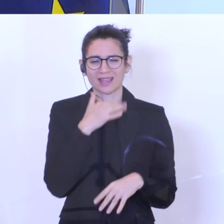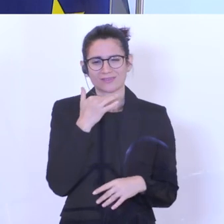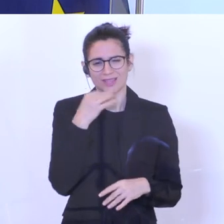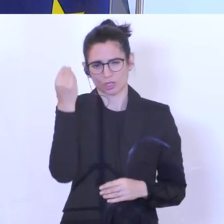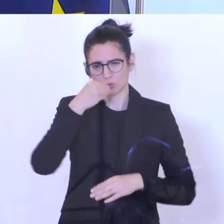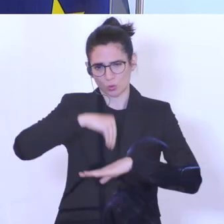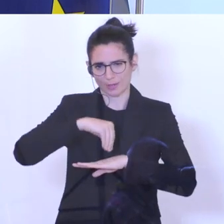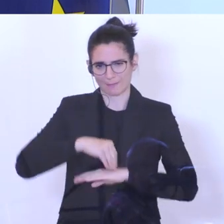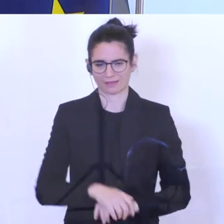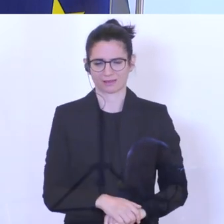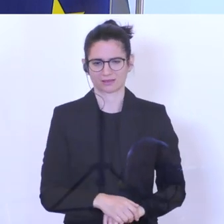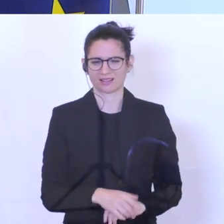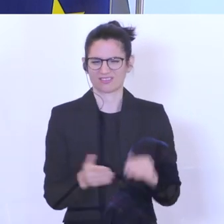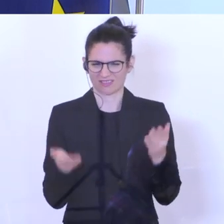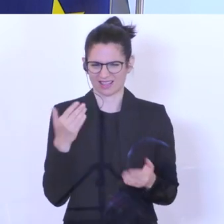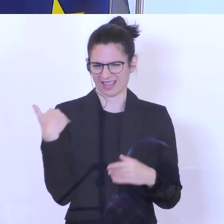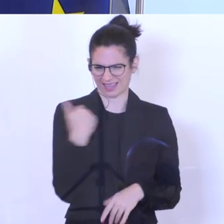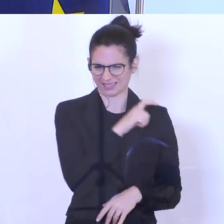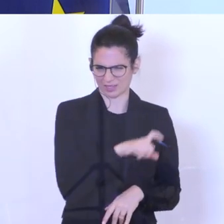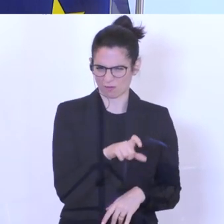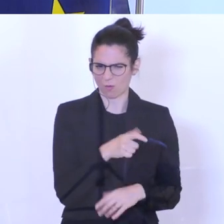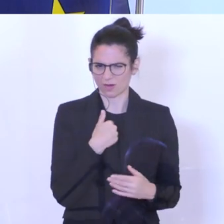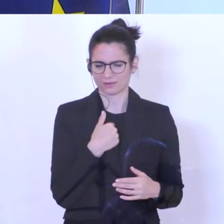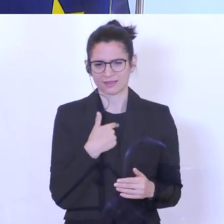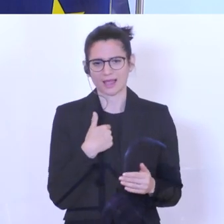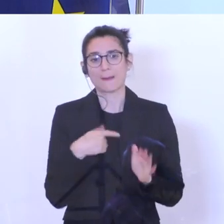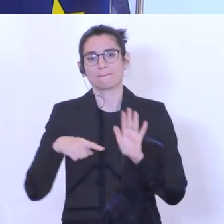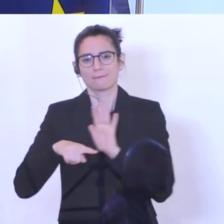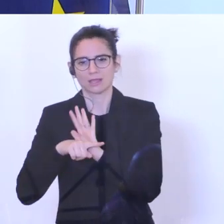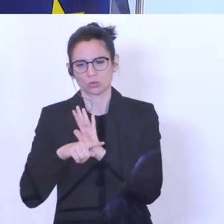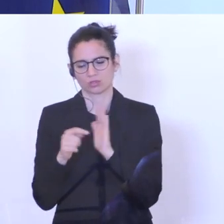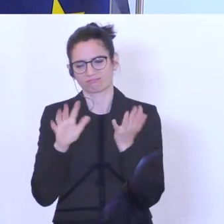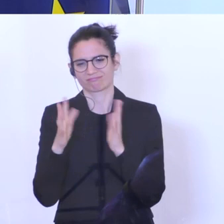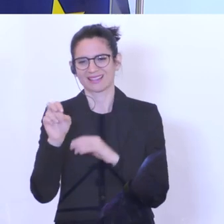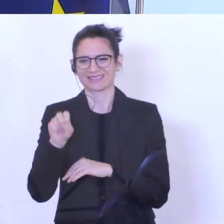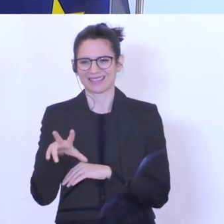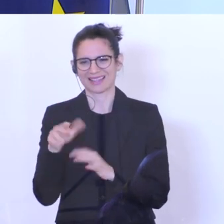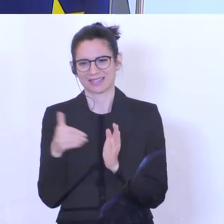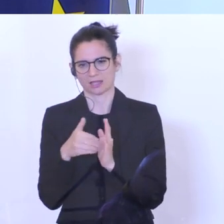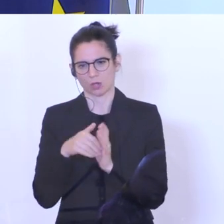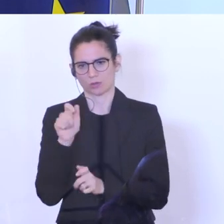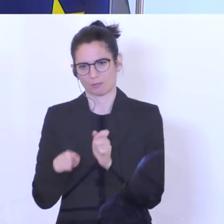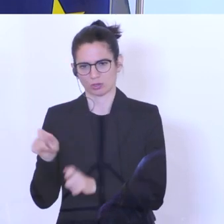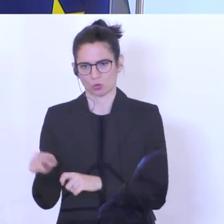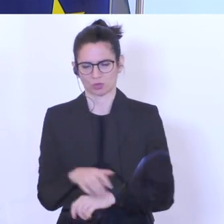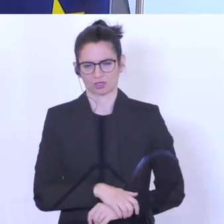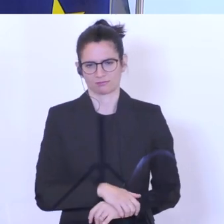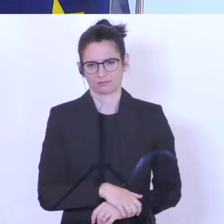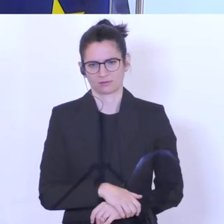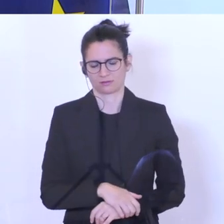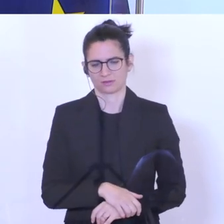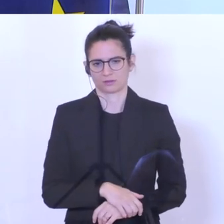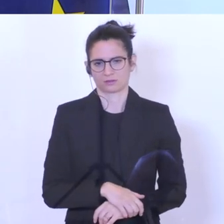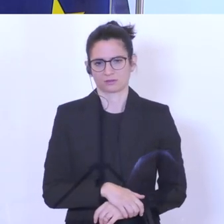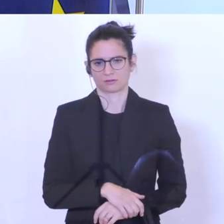Schulung gemeldet sind. Im Vergleich zur letzten Woche ist das ein Rückgang von rund 13.000 Personen. Im